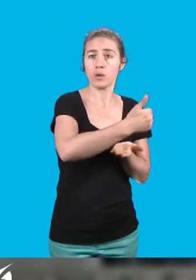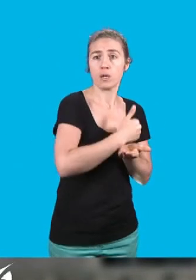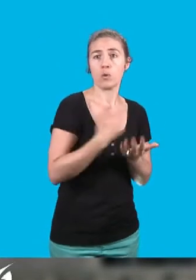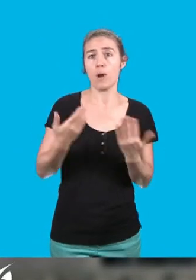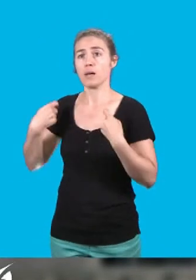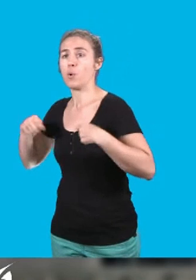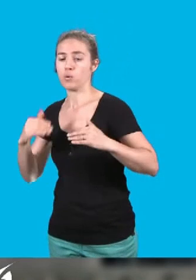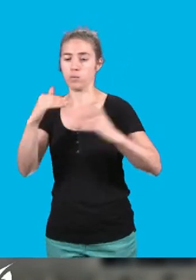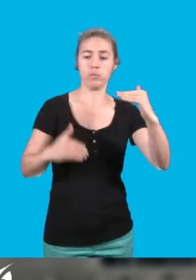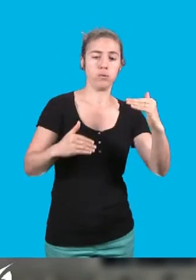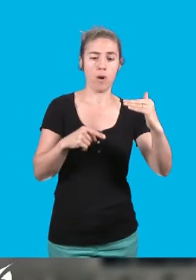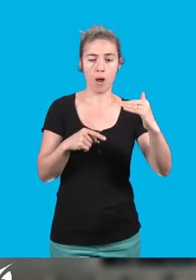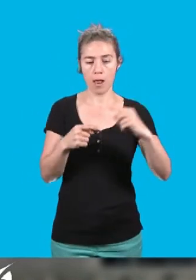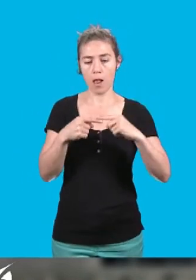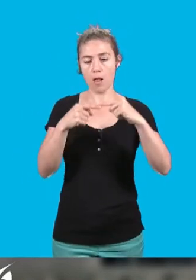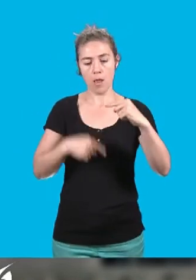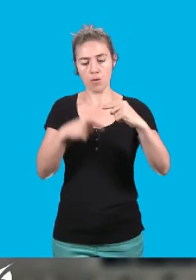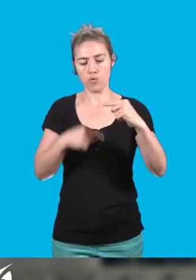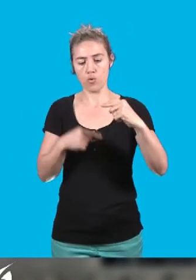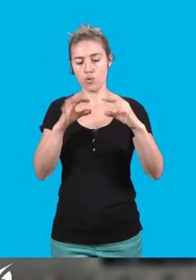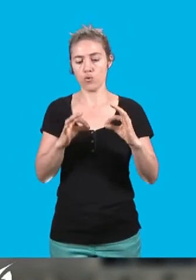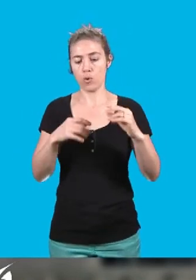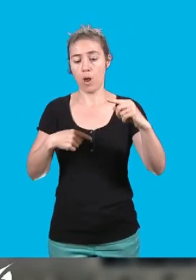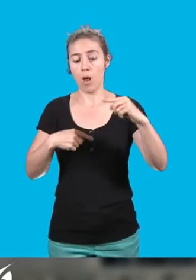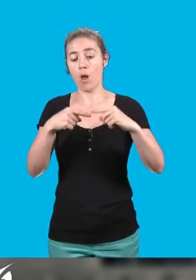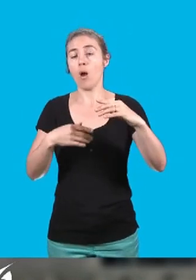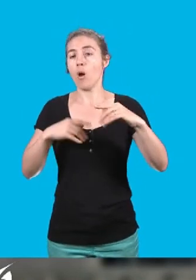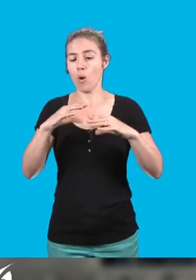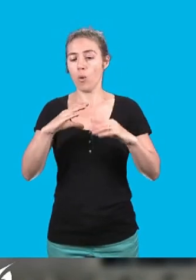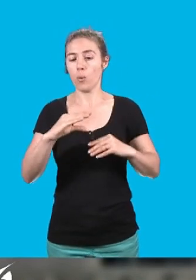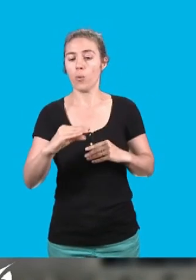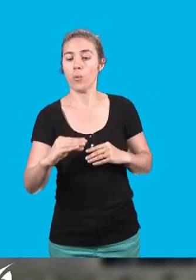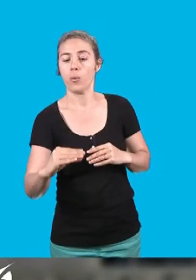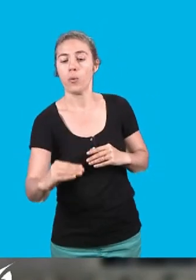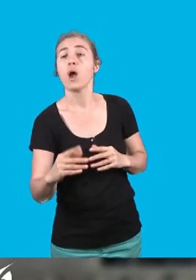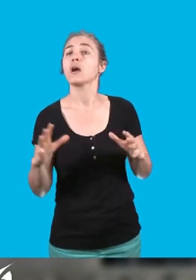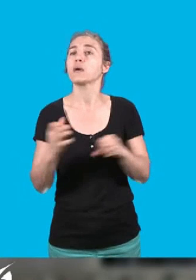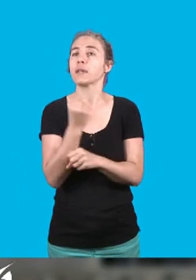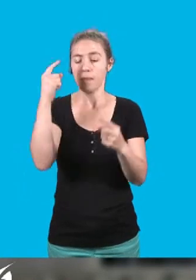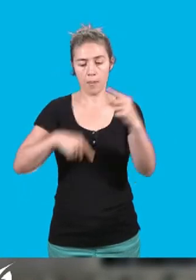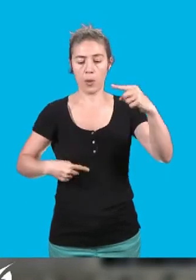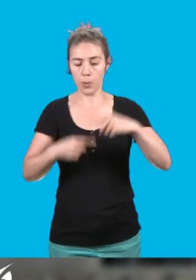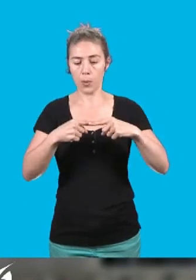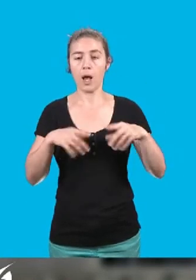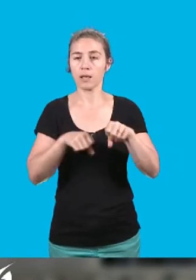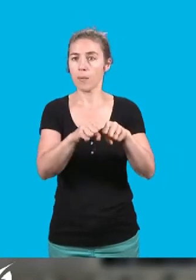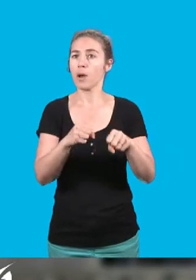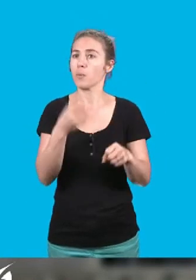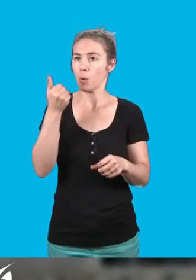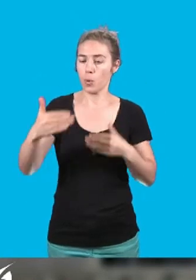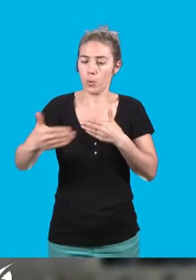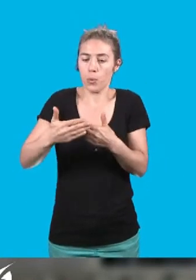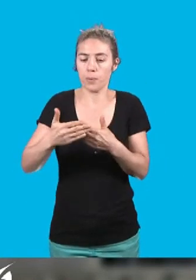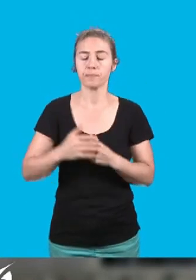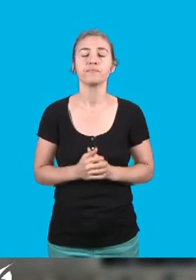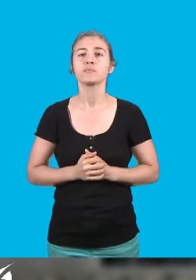'endettement est contenu et l'encours de la dette diminue. La capacité de désendettement quant à elle se trouve améliorée. Nous notons